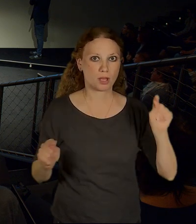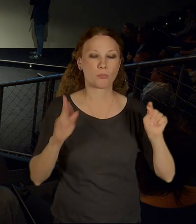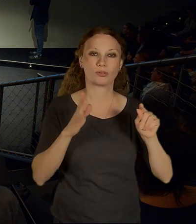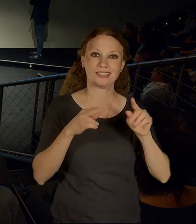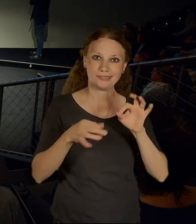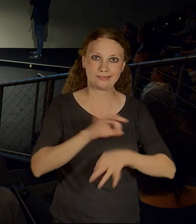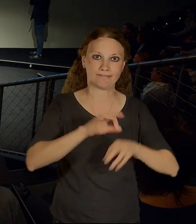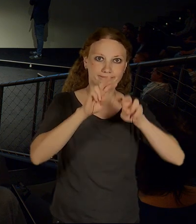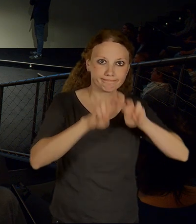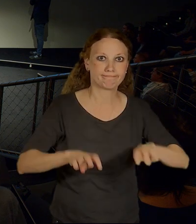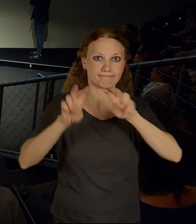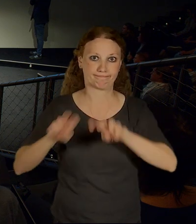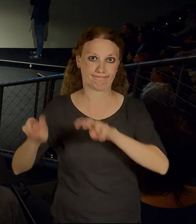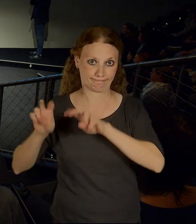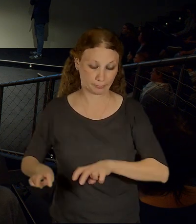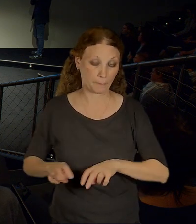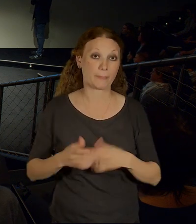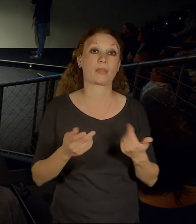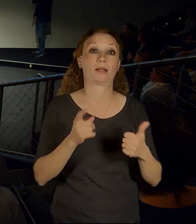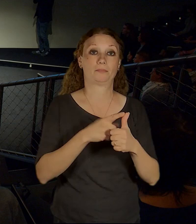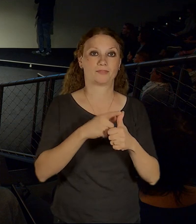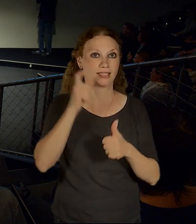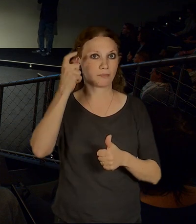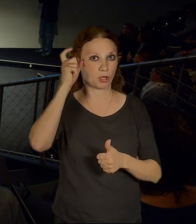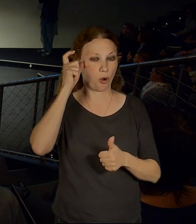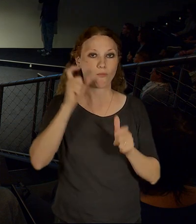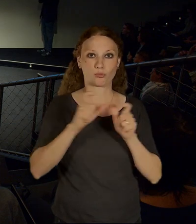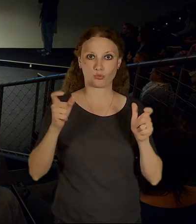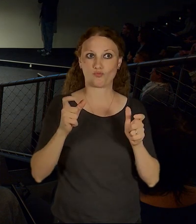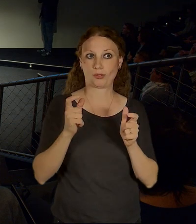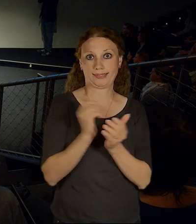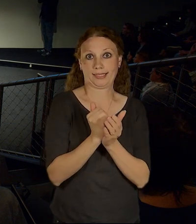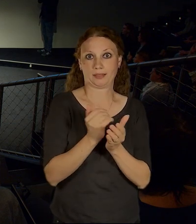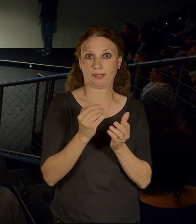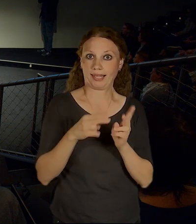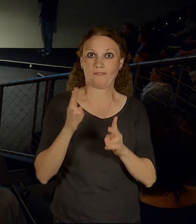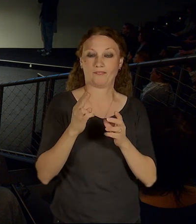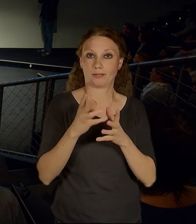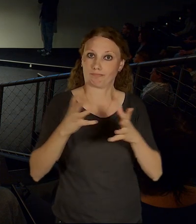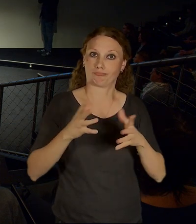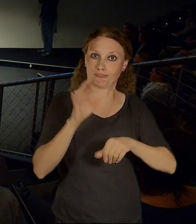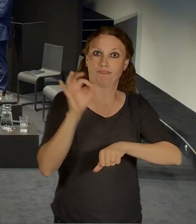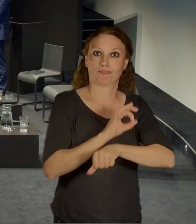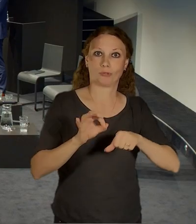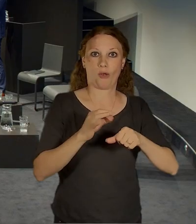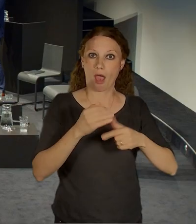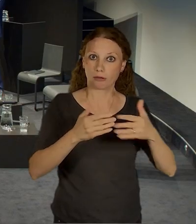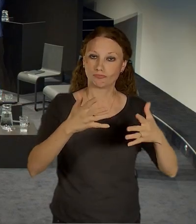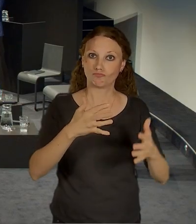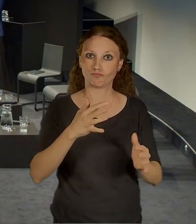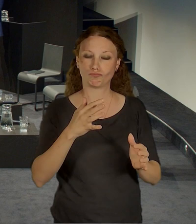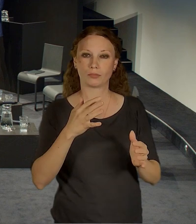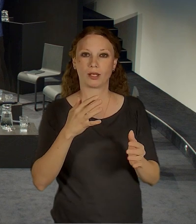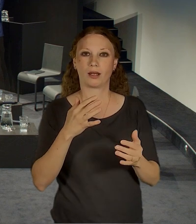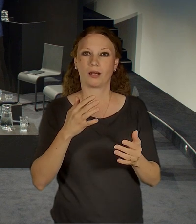víc do hloubky. Ten Smíchov je tady první, protože je nejpokročilejší a proto na něj bude ještě jedna prezentace tady po této